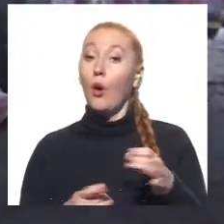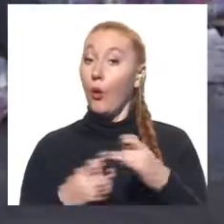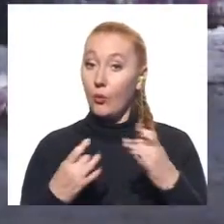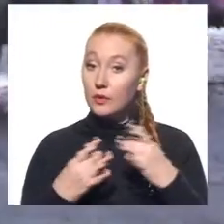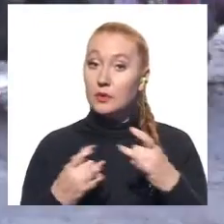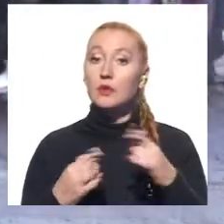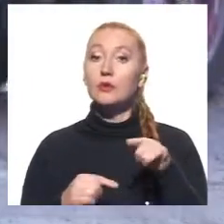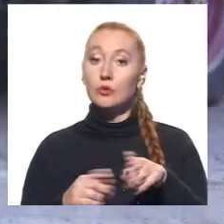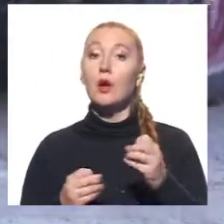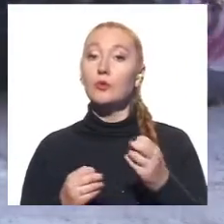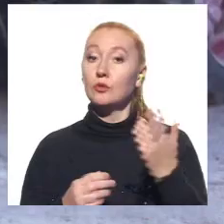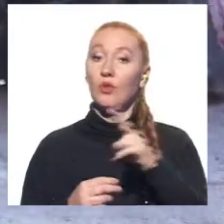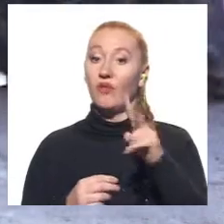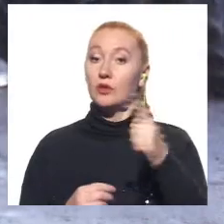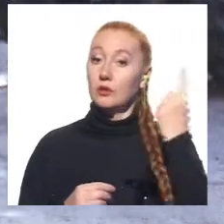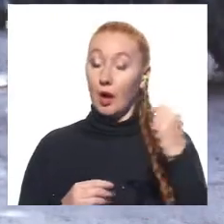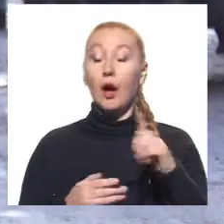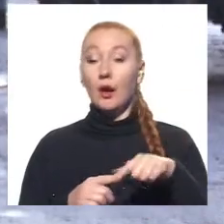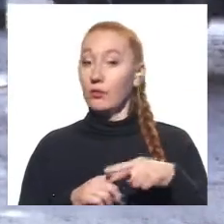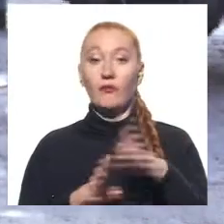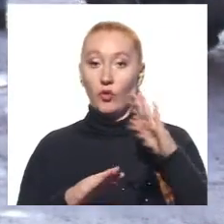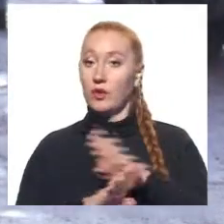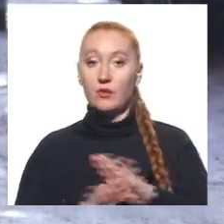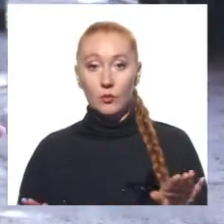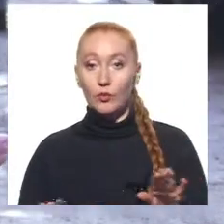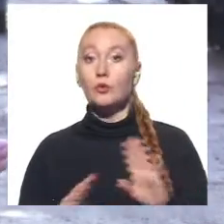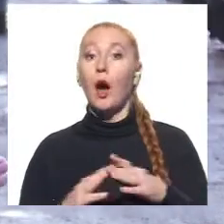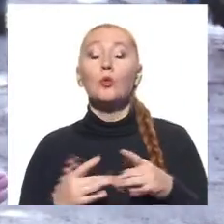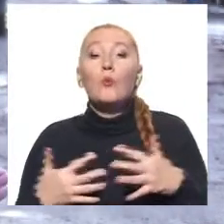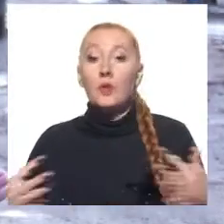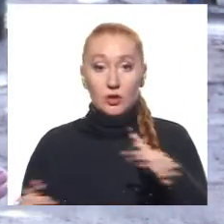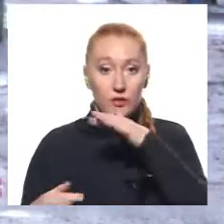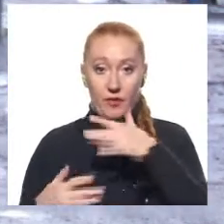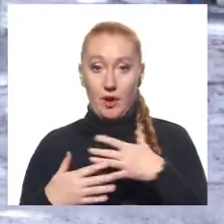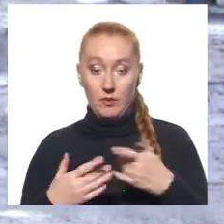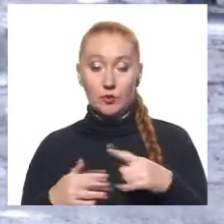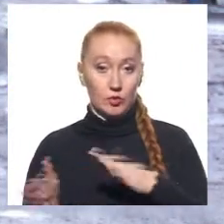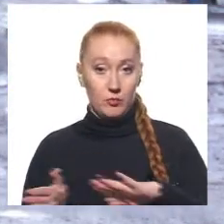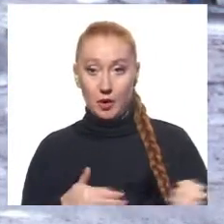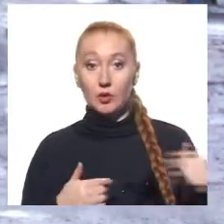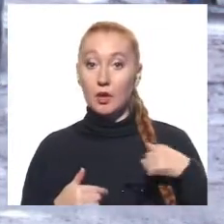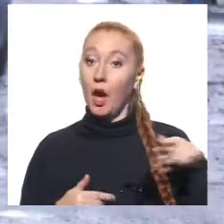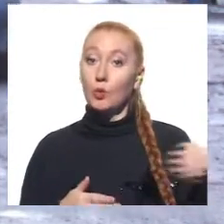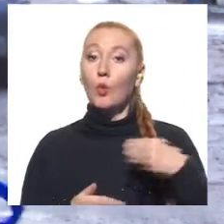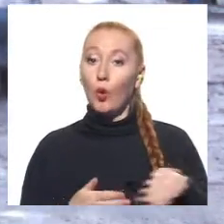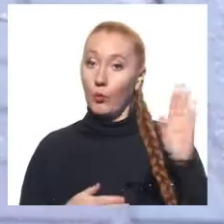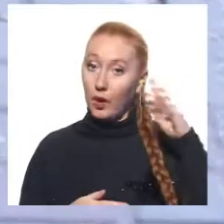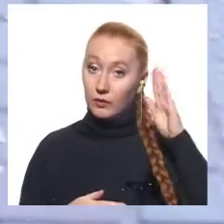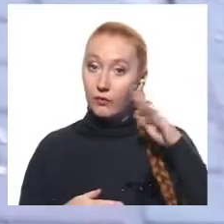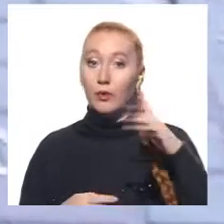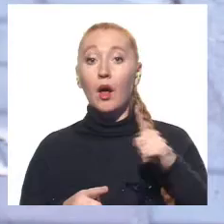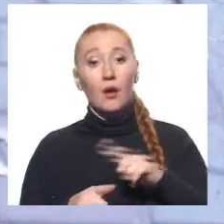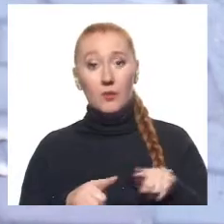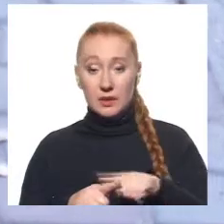пояснив, що ще години дві води не буде. Але й прийшло більше часу. Я йду купляти воду. Хотілося, щоб дали